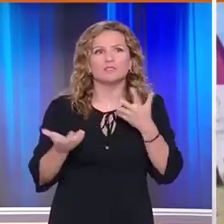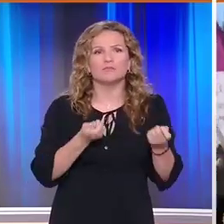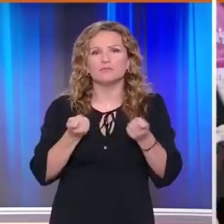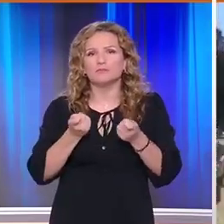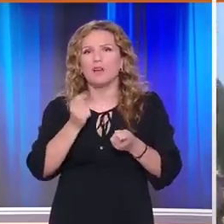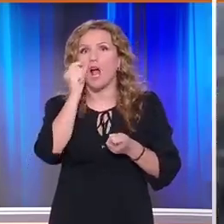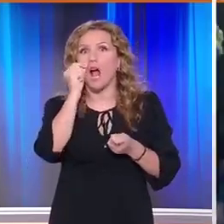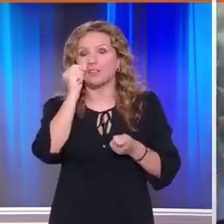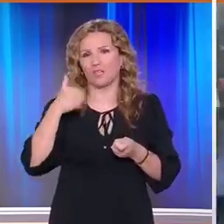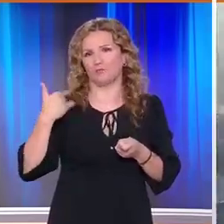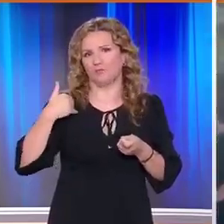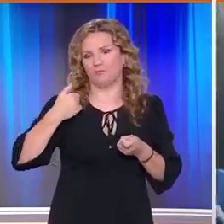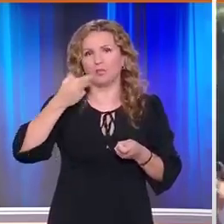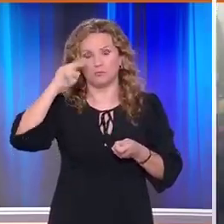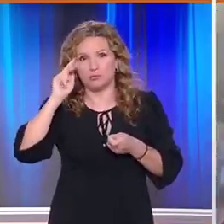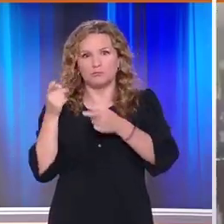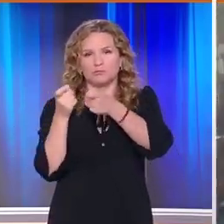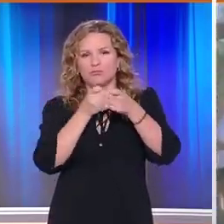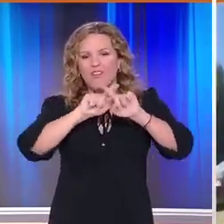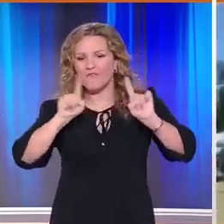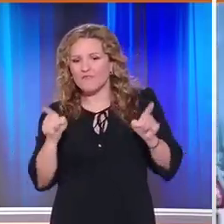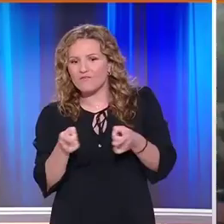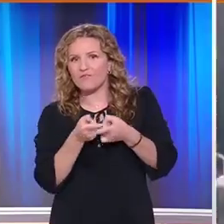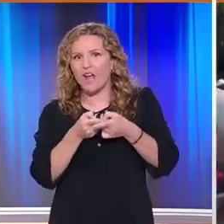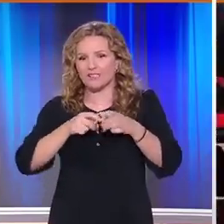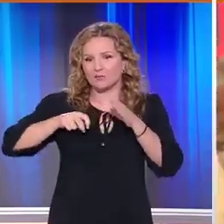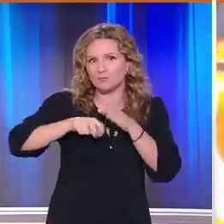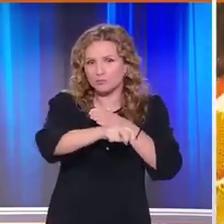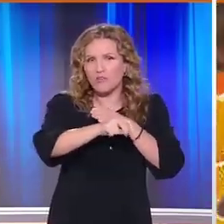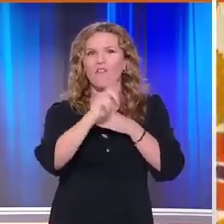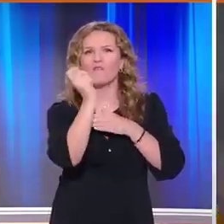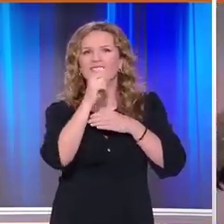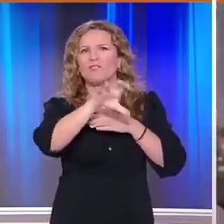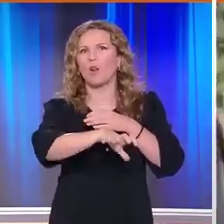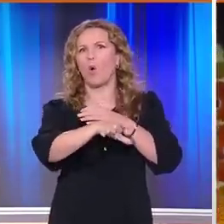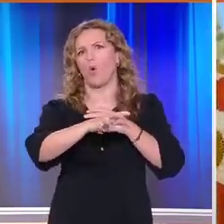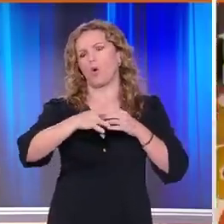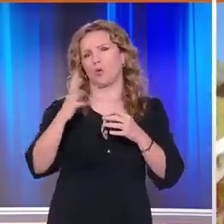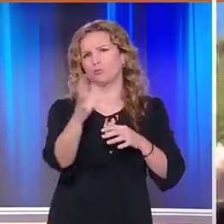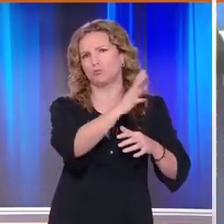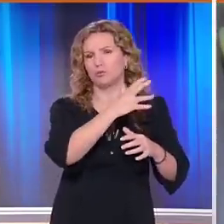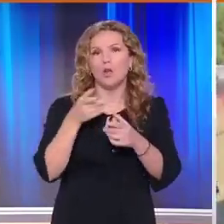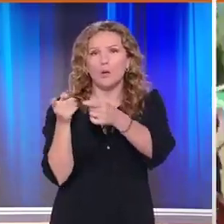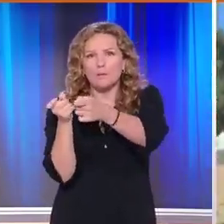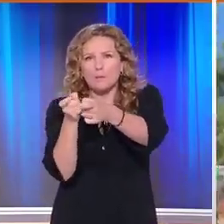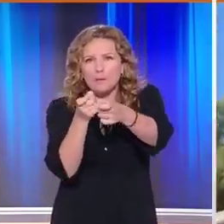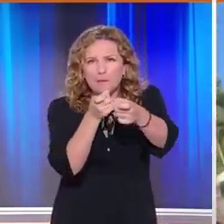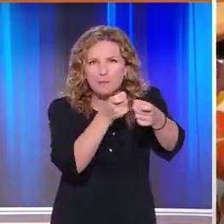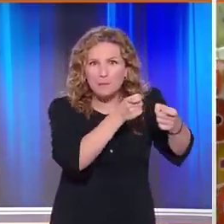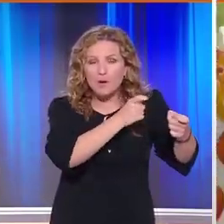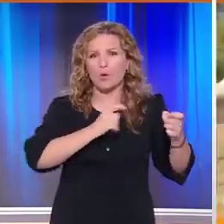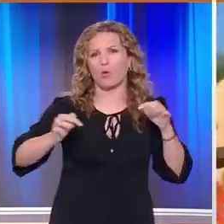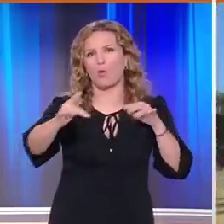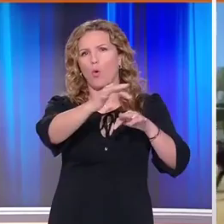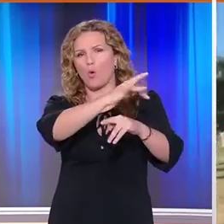Ένας νέαρος άντρας έχει μόλις κόψει τον φράκτη έχει μπει μέσα στο χώρο του φεστιβάλ και έχει ανοίξει πύρα διακρήτως μέσα στον